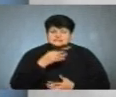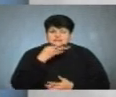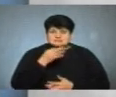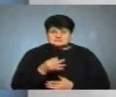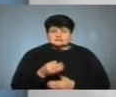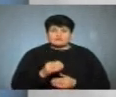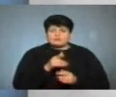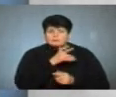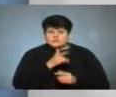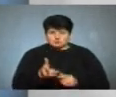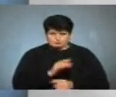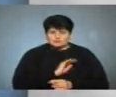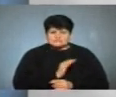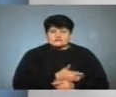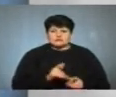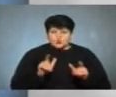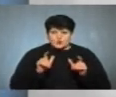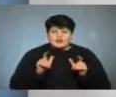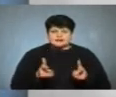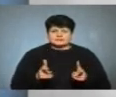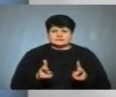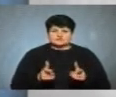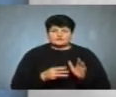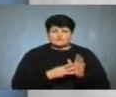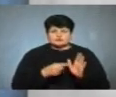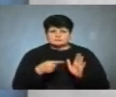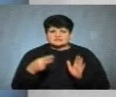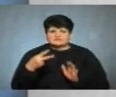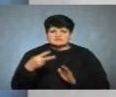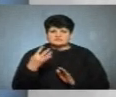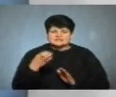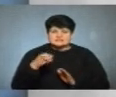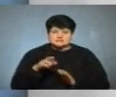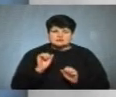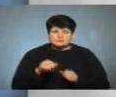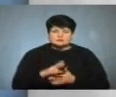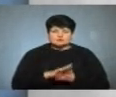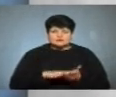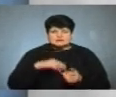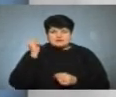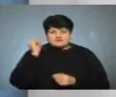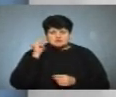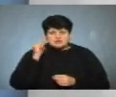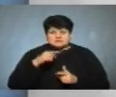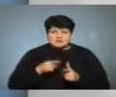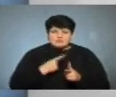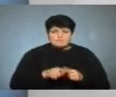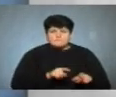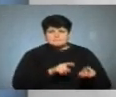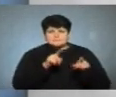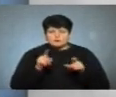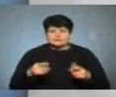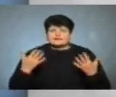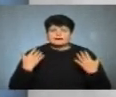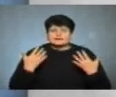посиленого карантину, а це визначено Кабміну 8-24 січня, можна продовжувати навчання або ж переходити на